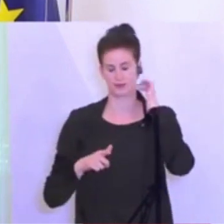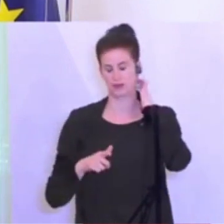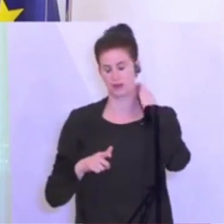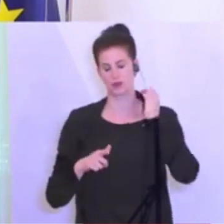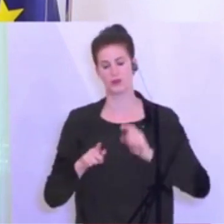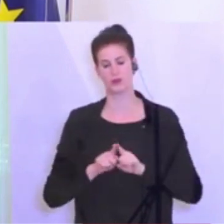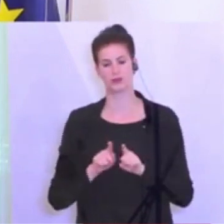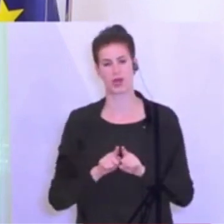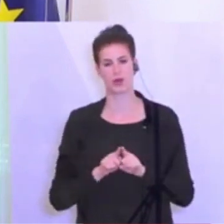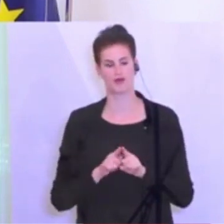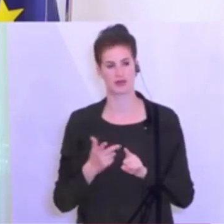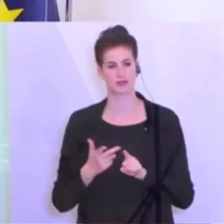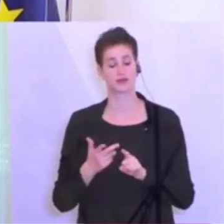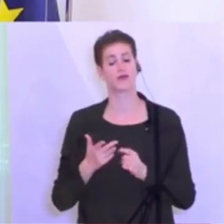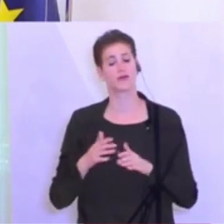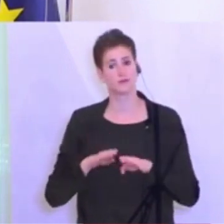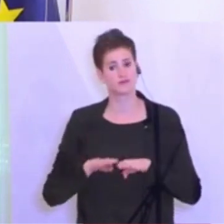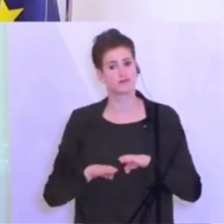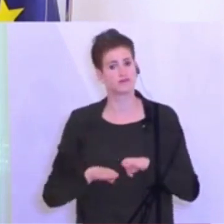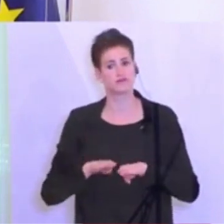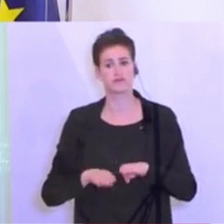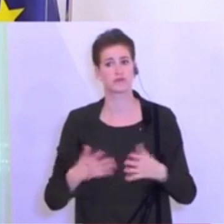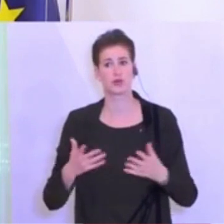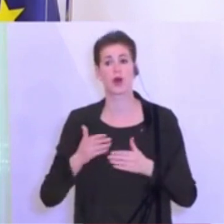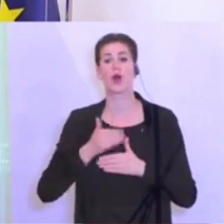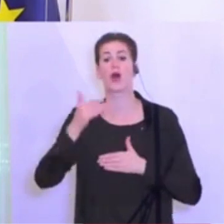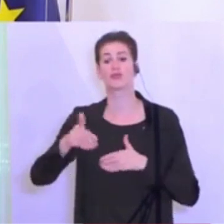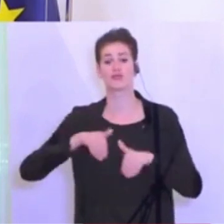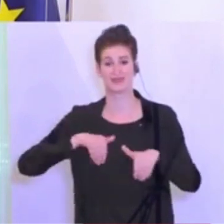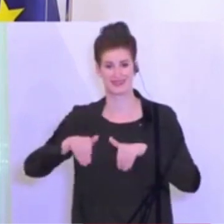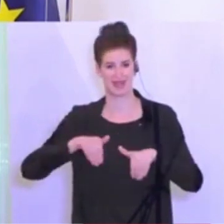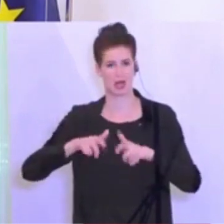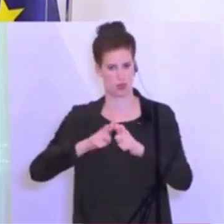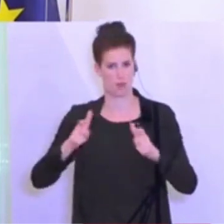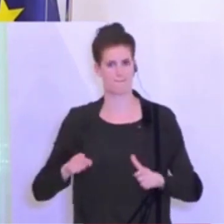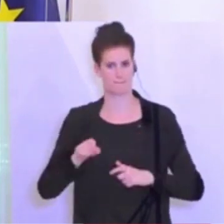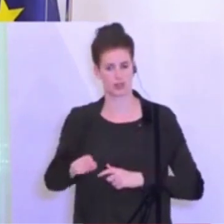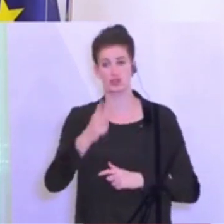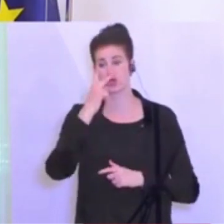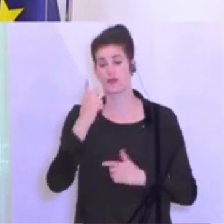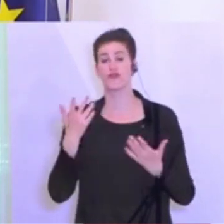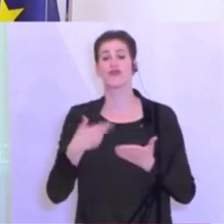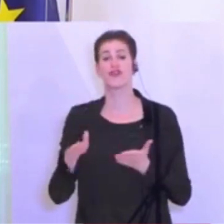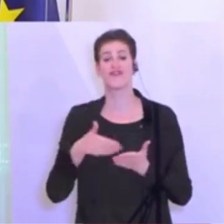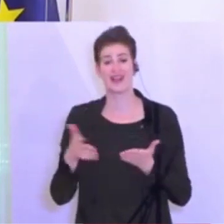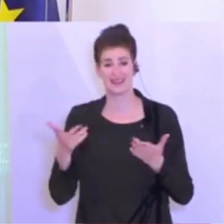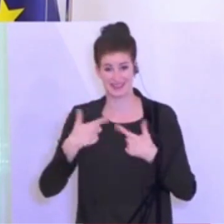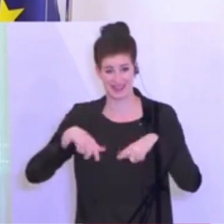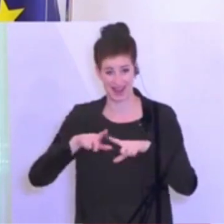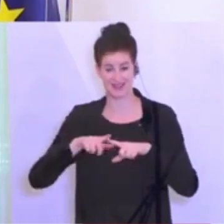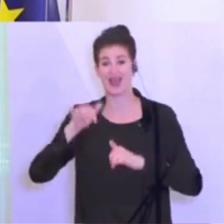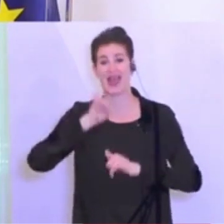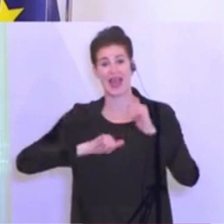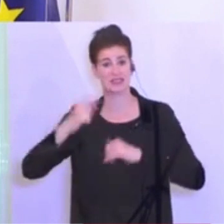gibt es natürlich die stetige Entscheidung im Außenministerium, für welche Länder Reisewarnungen ausgesprochen werden